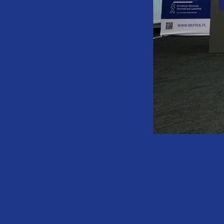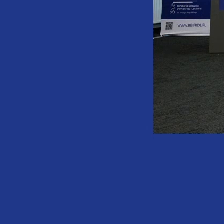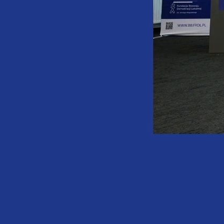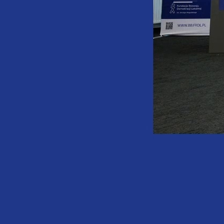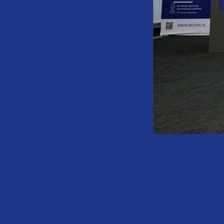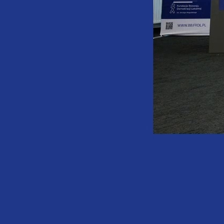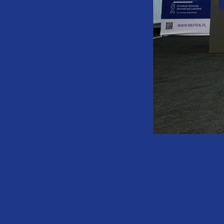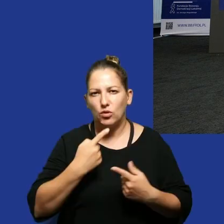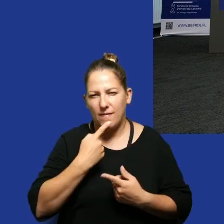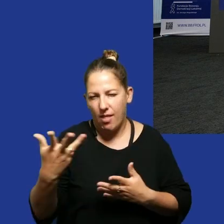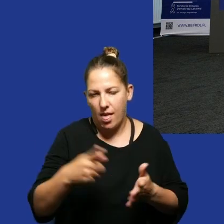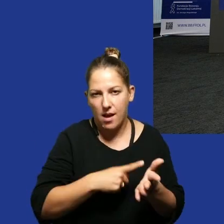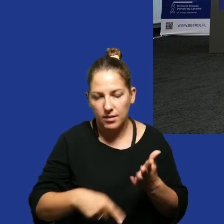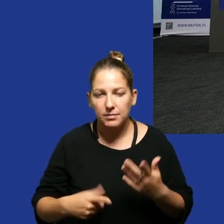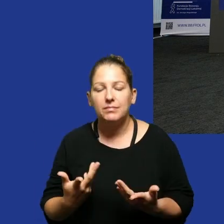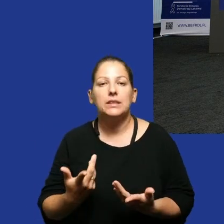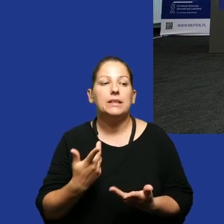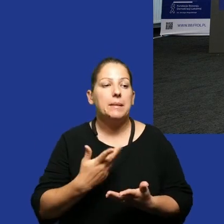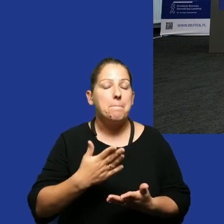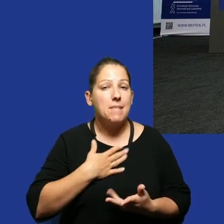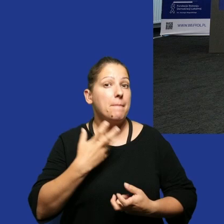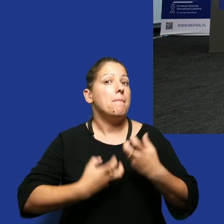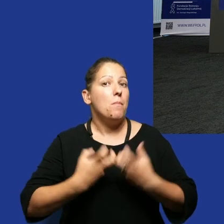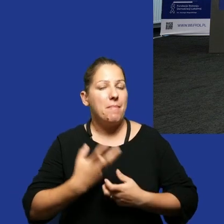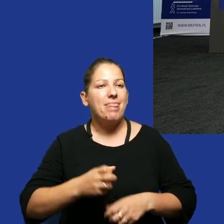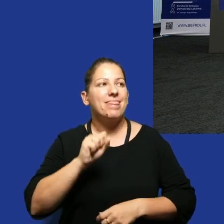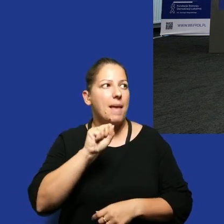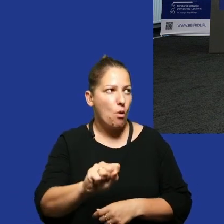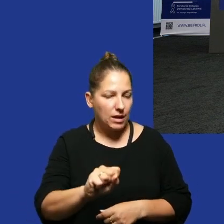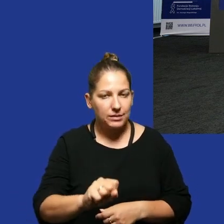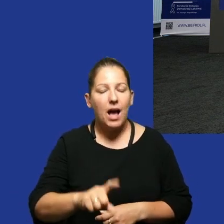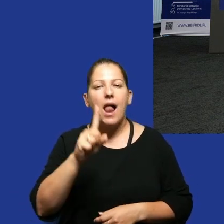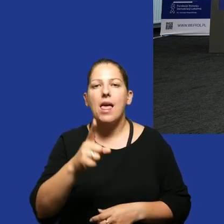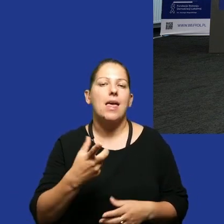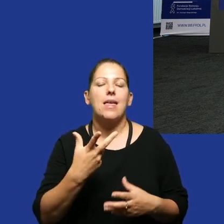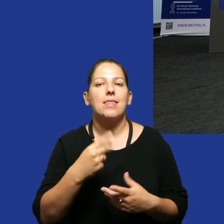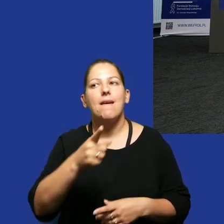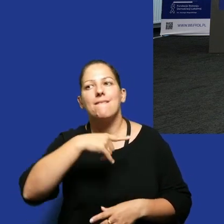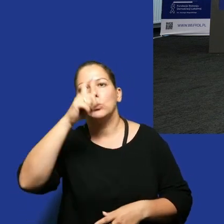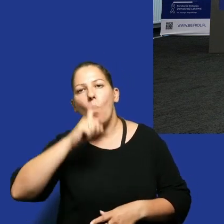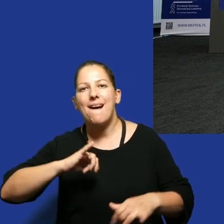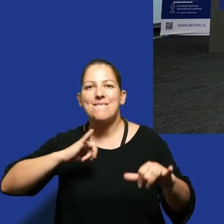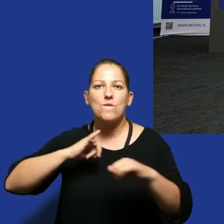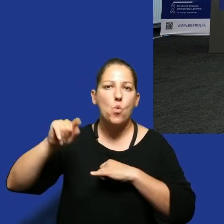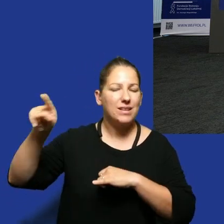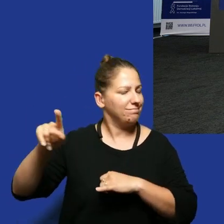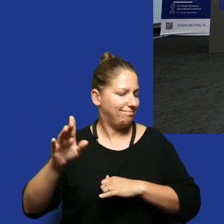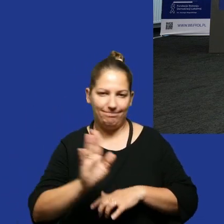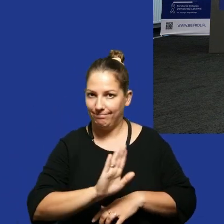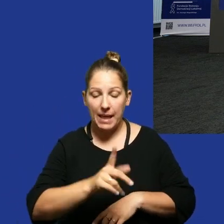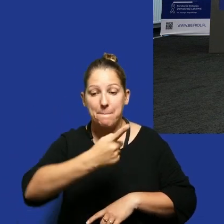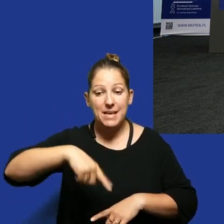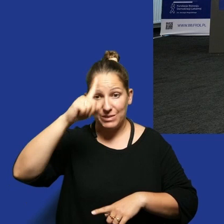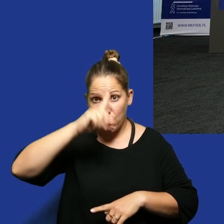publicznie przecież słuchajcie znaczy mamy problem z demokracją ale nie dlatego że mamy złe władze my wszyscy